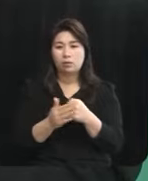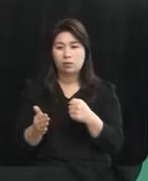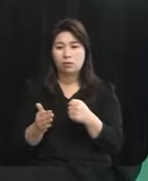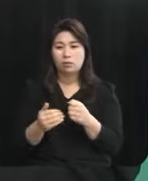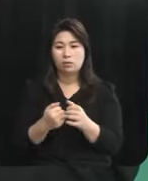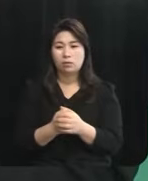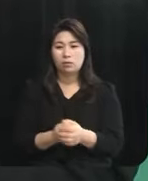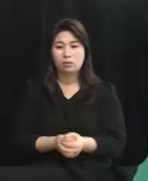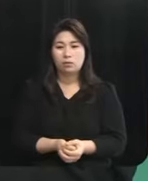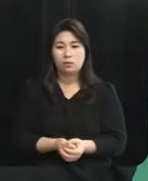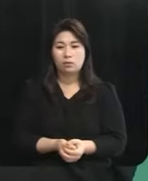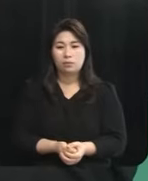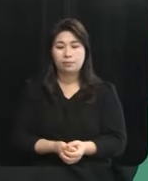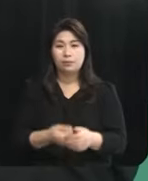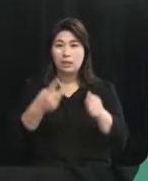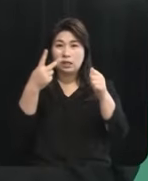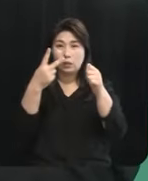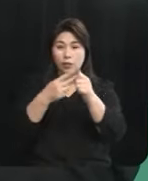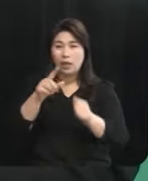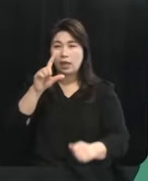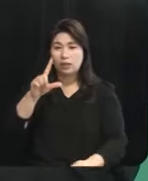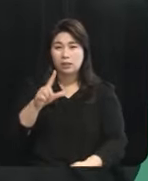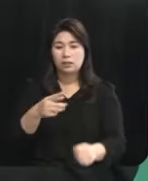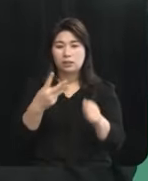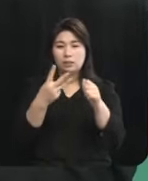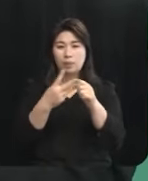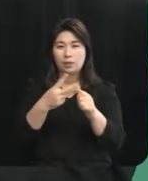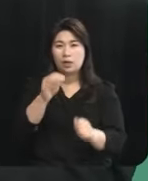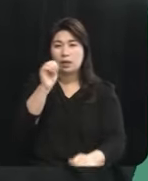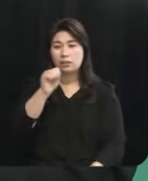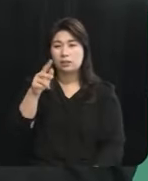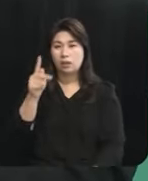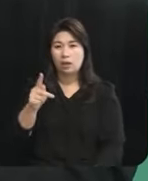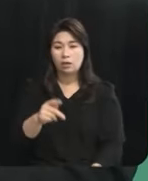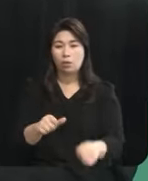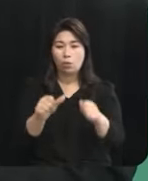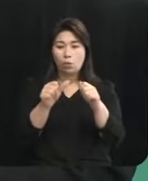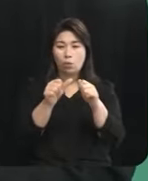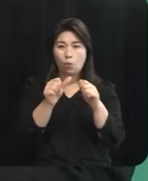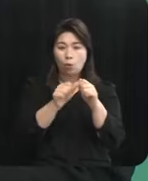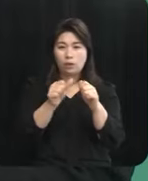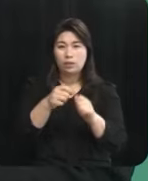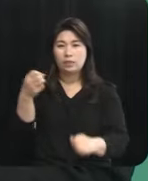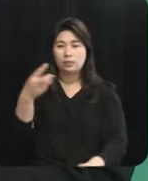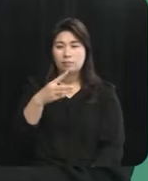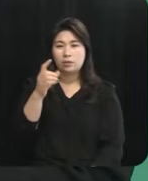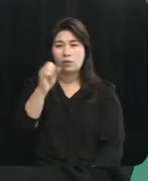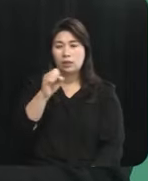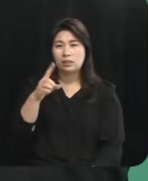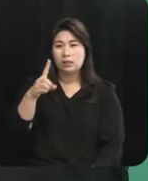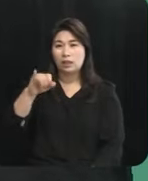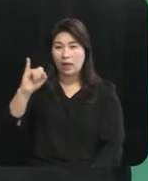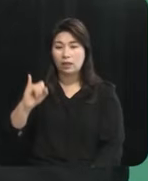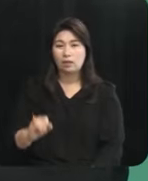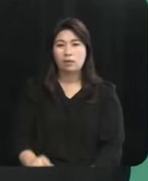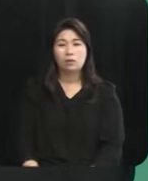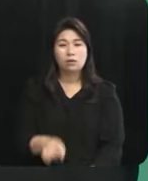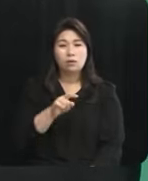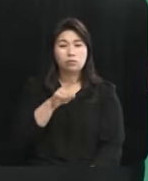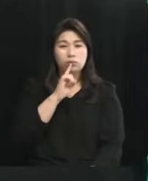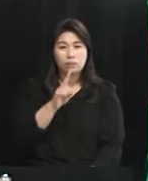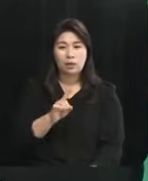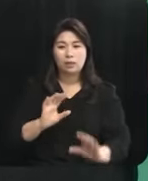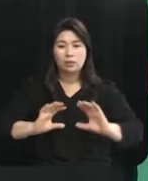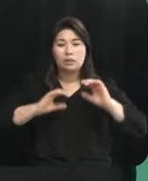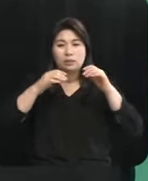2위가 LG고요 그리고 4위가 SK입니다 그리고 5위가 삼성 SDI입니다 이것은 무슨 말이냐면